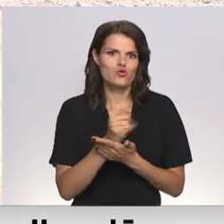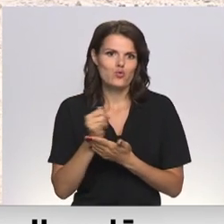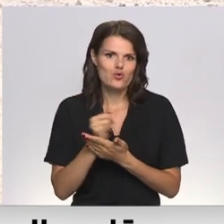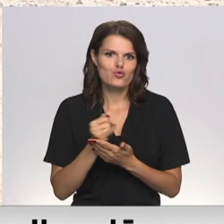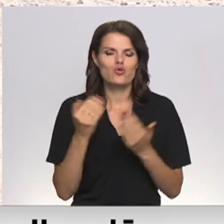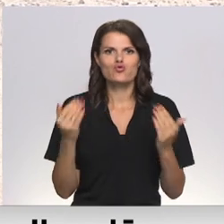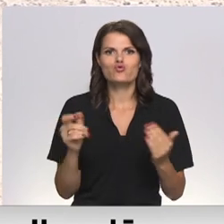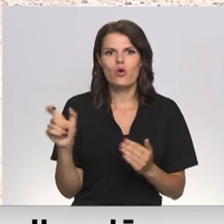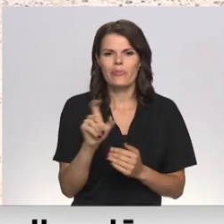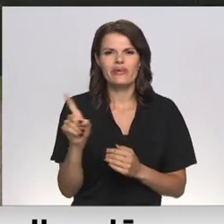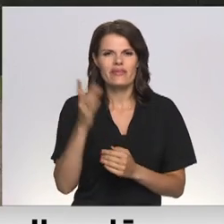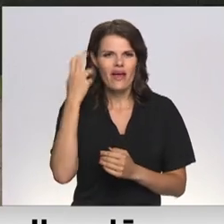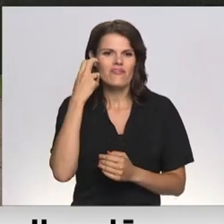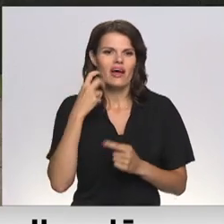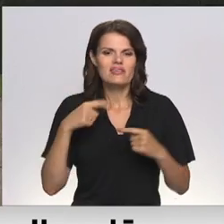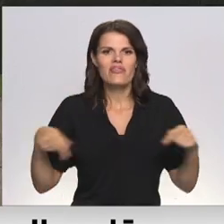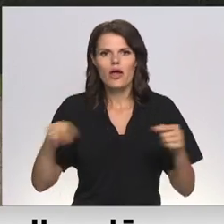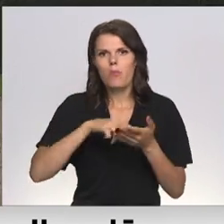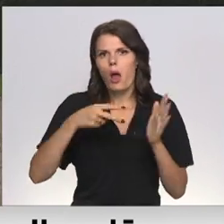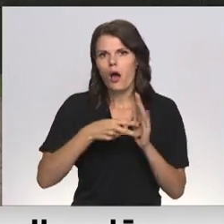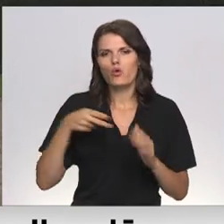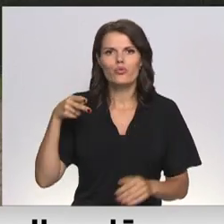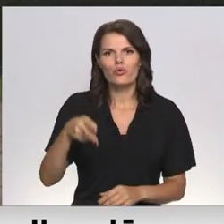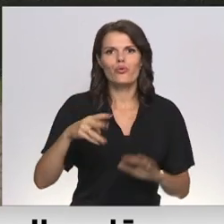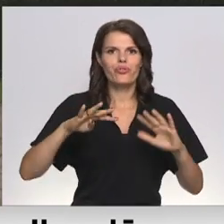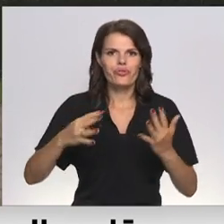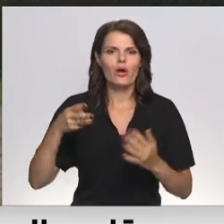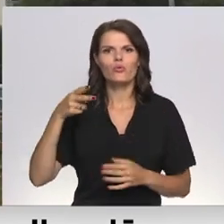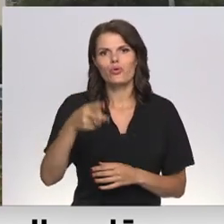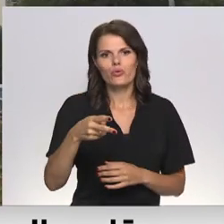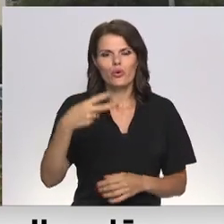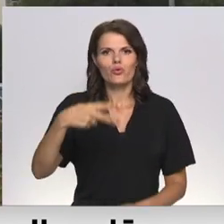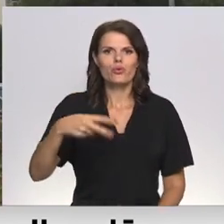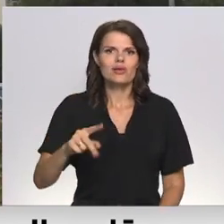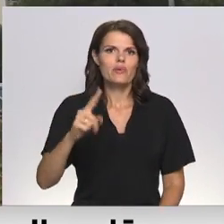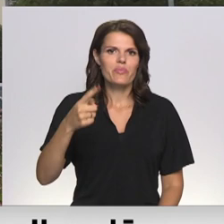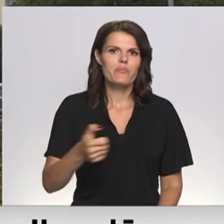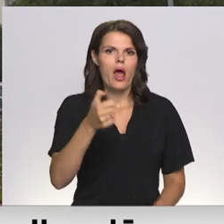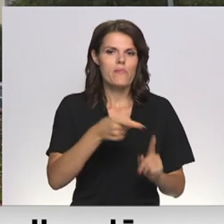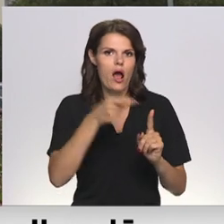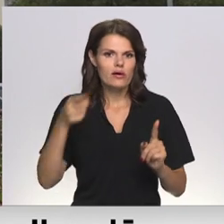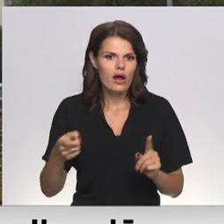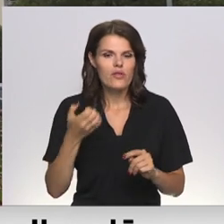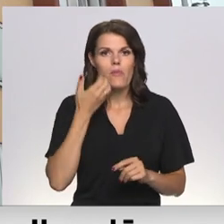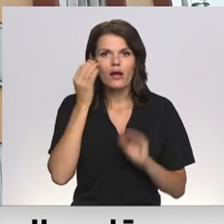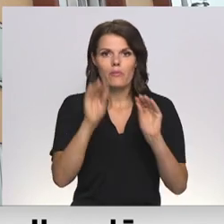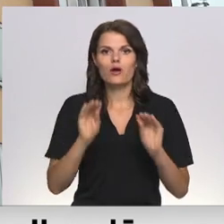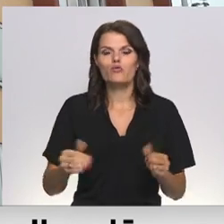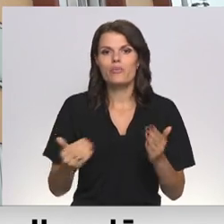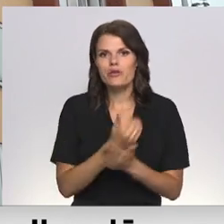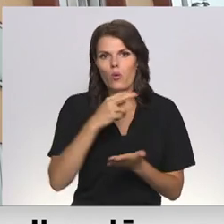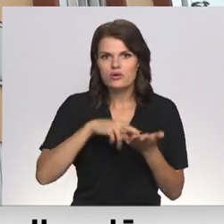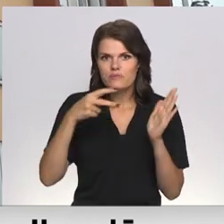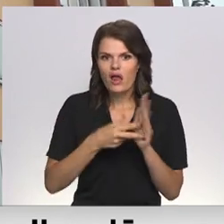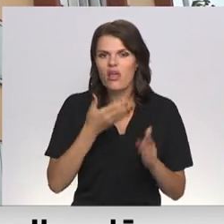Čekavas novadā ir spēkā vecājas teritorijas plānojums 2009.2021 gadam. Kamēr top jaunā redakcija nav